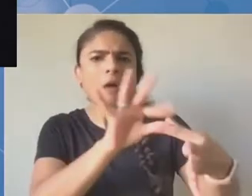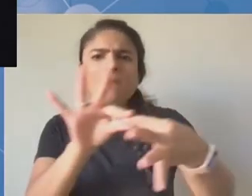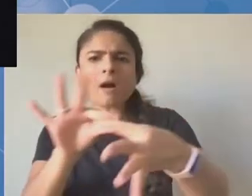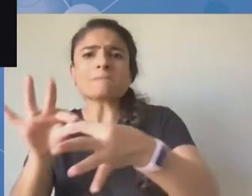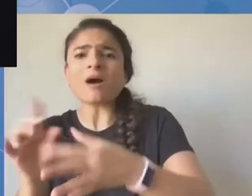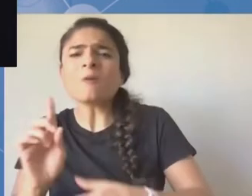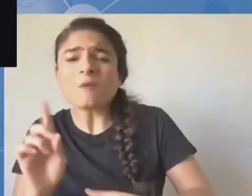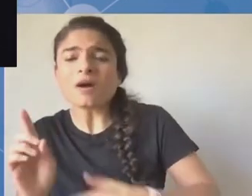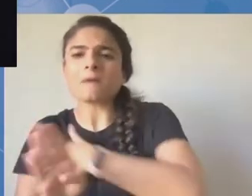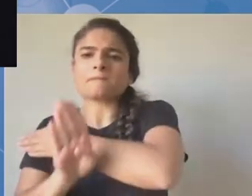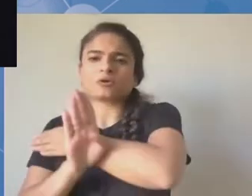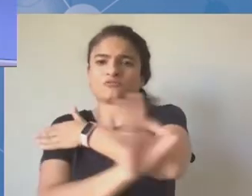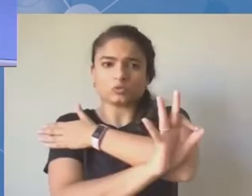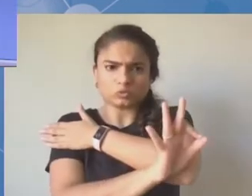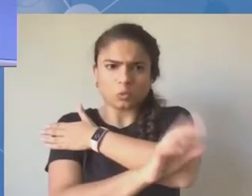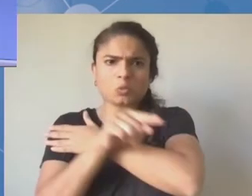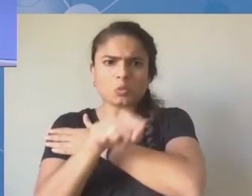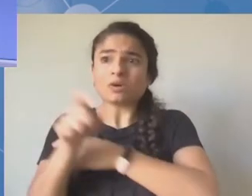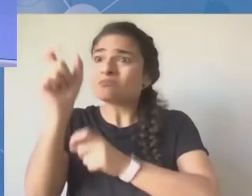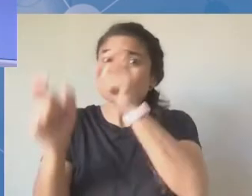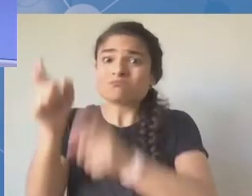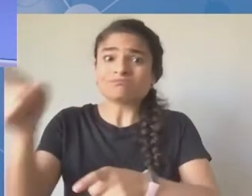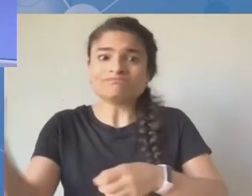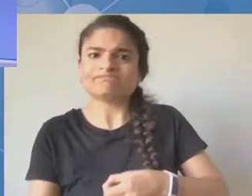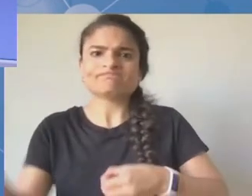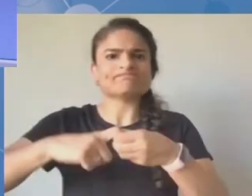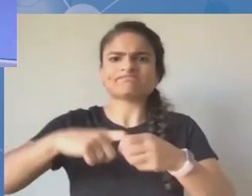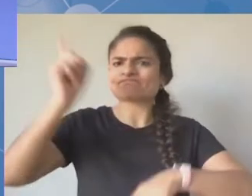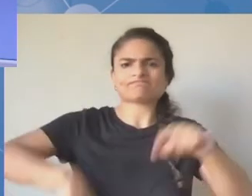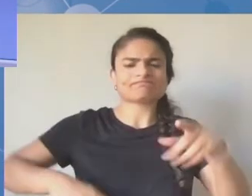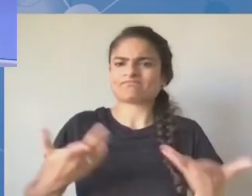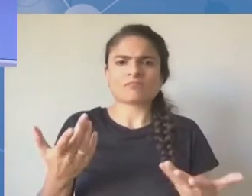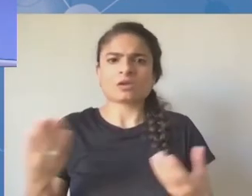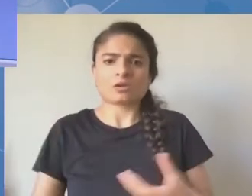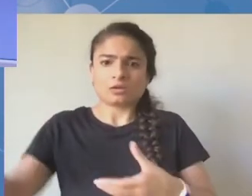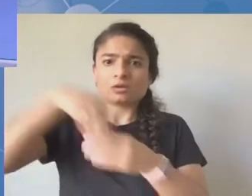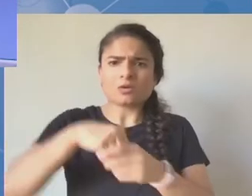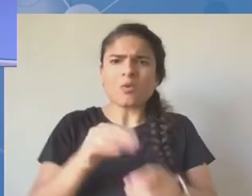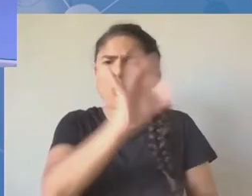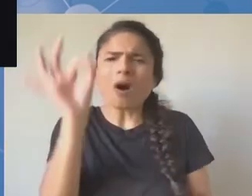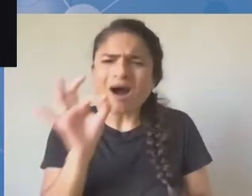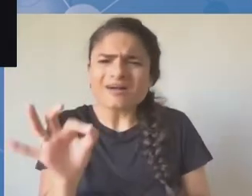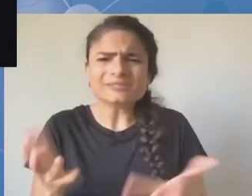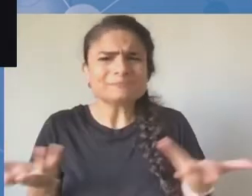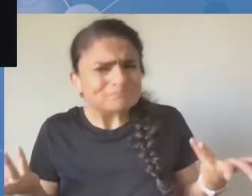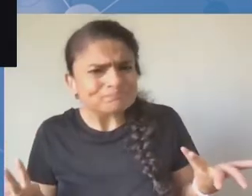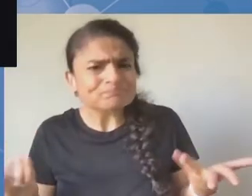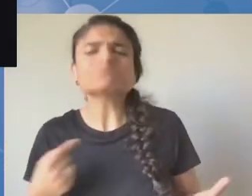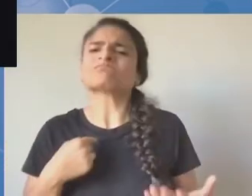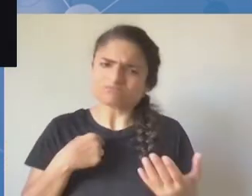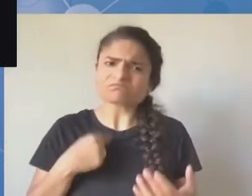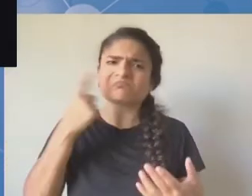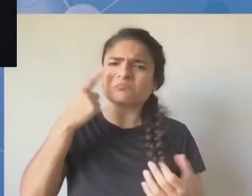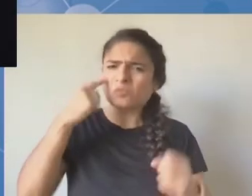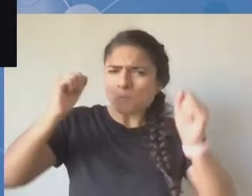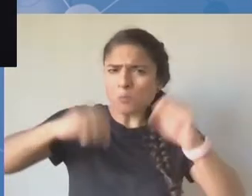wyjaśnić im ewentualne problemy związane z osobistym uczestnictwem w tym szczycie. A zatem jeżeli to możliwe, jeżeli chodzi